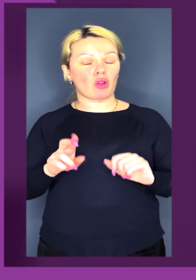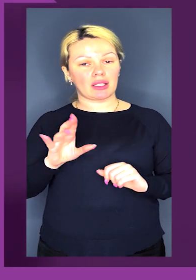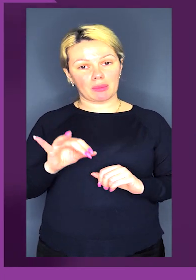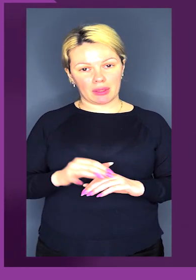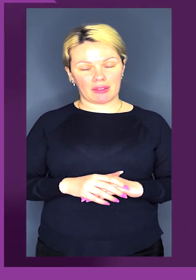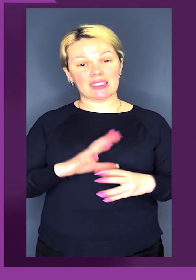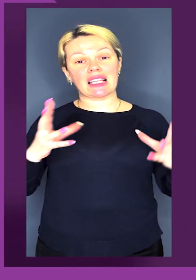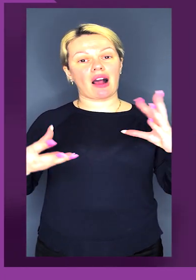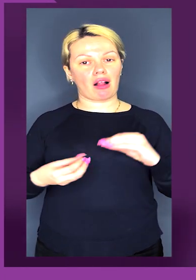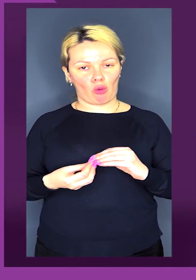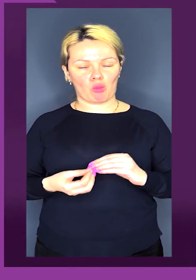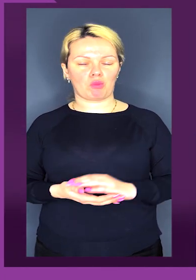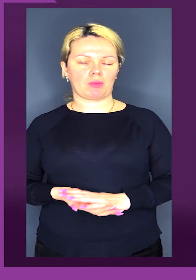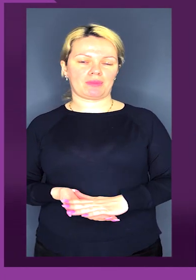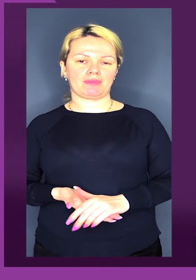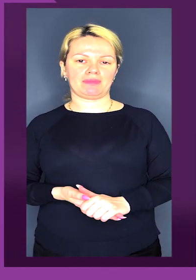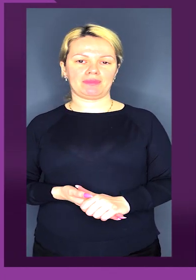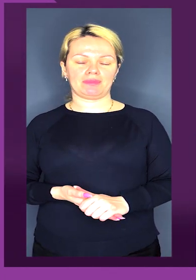загалом.